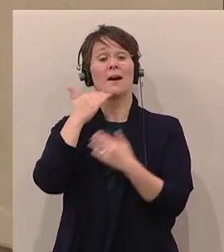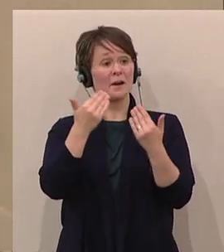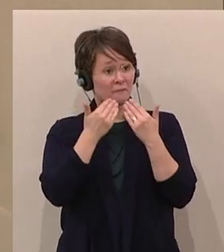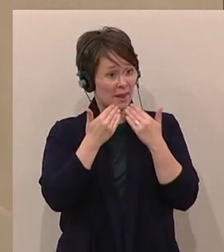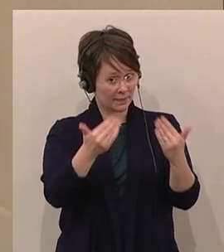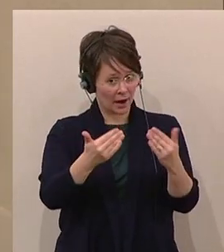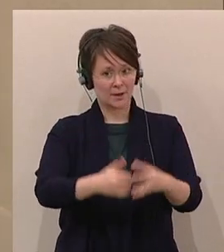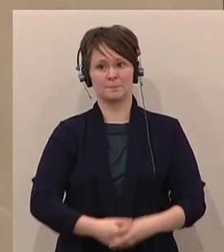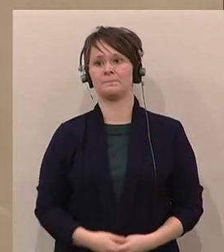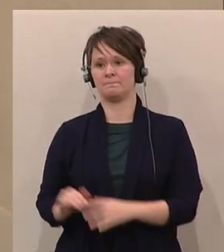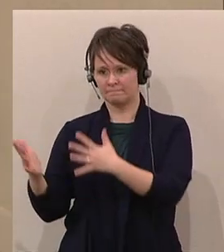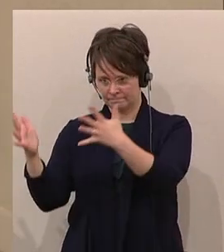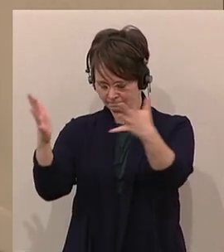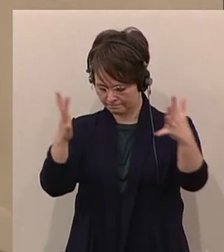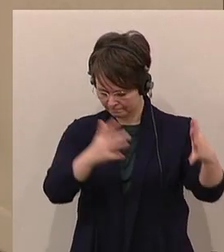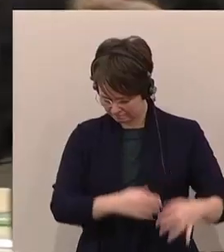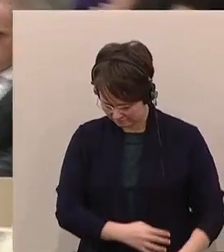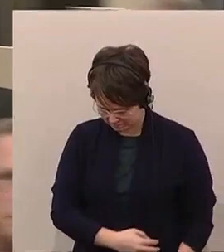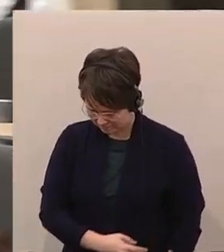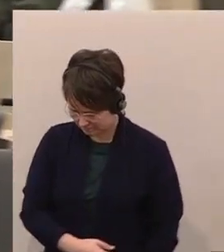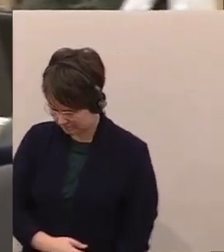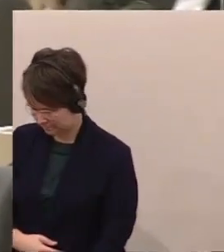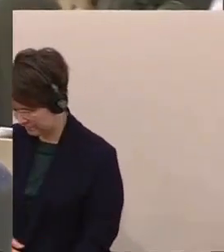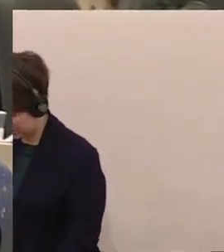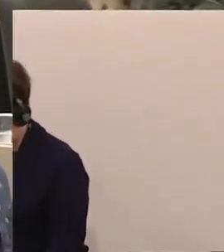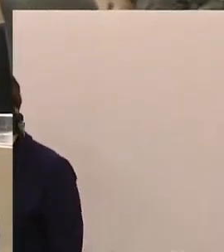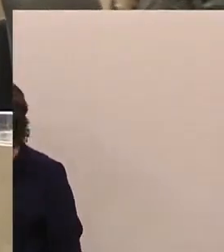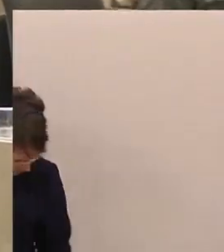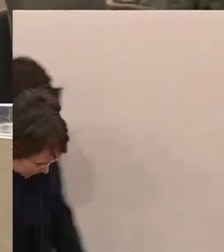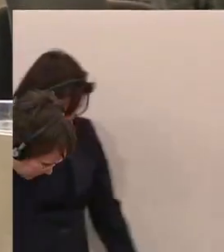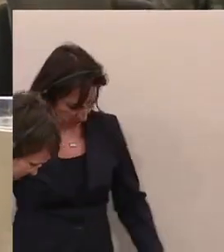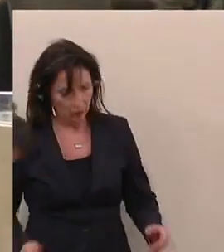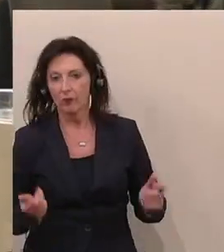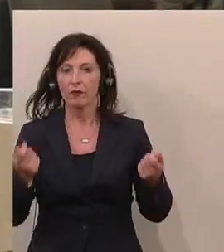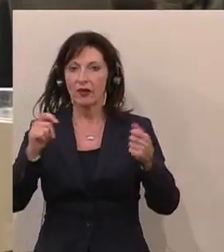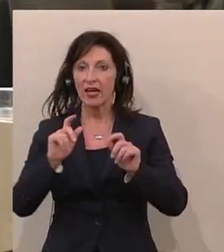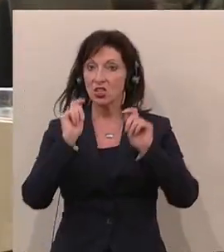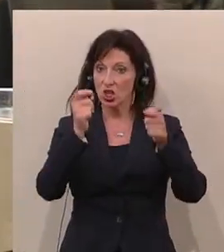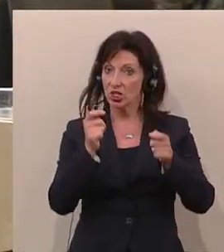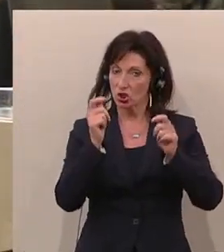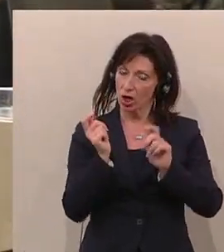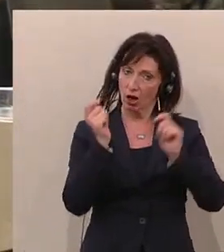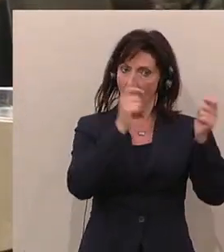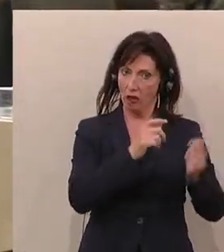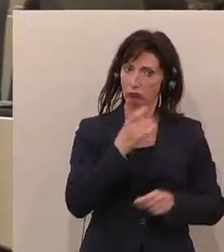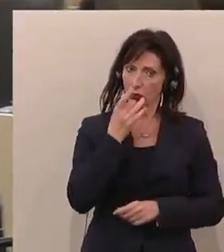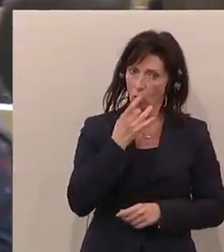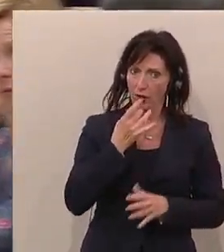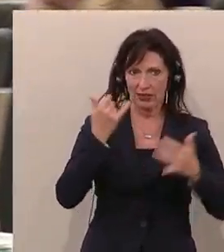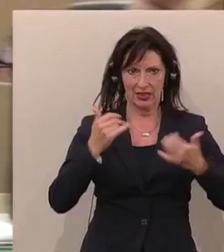18 Prozent der österreichischen Bevölkerung seien Armuts oder Ausgrenzungsgefährdet, so Carmen Schimanek,